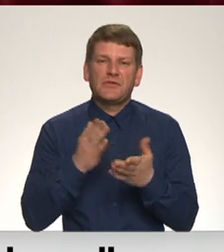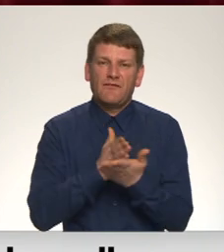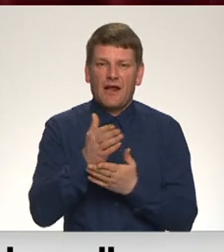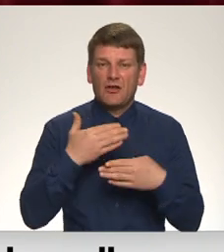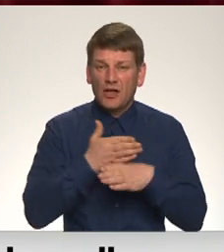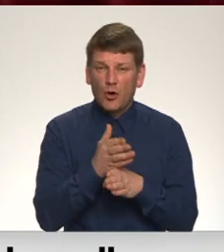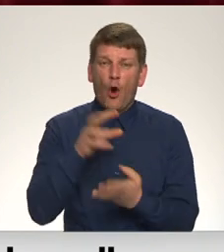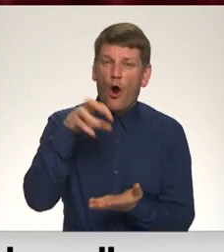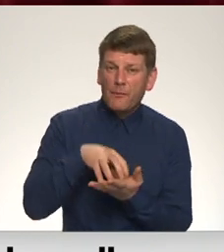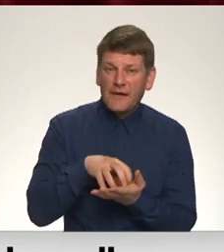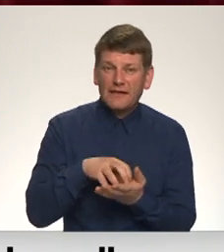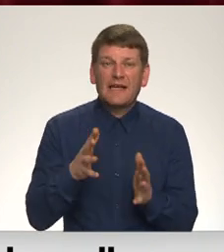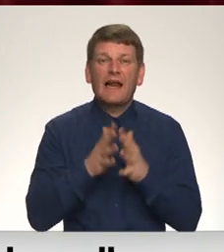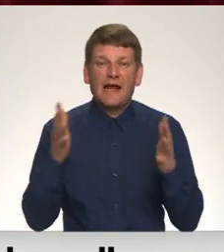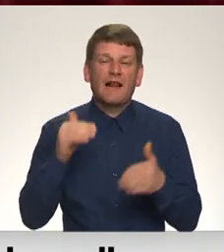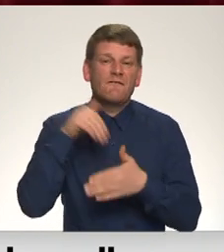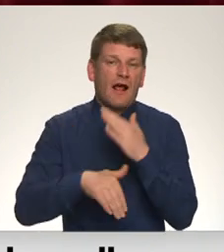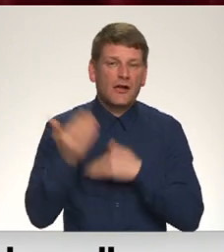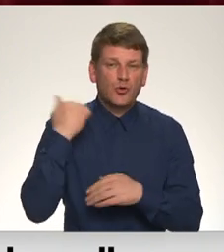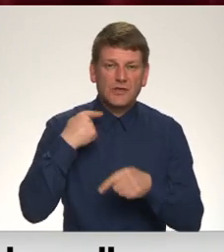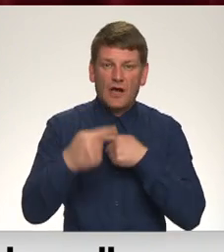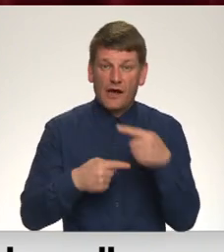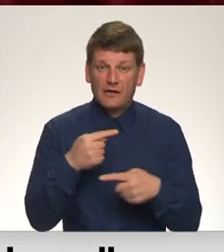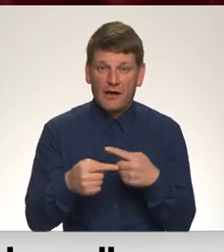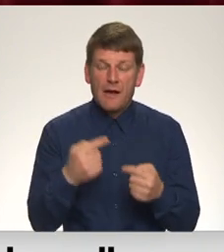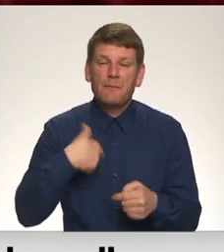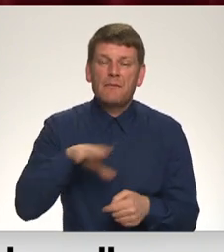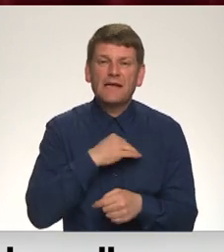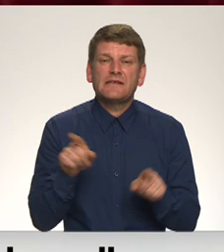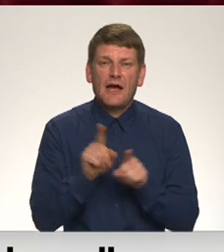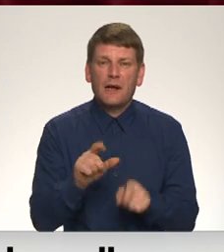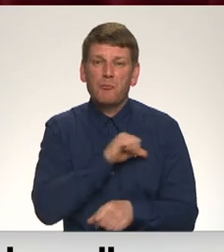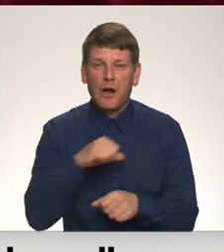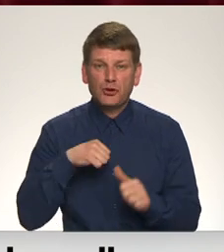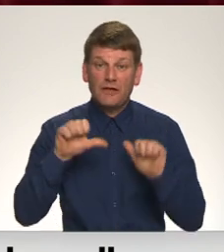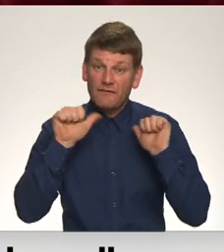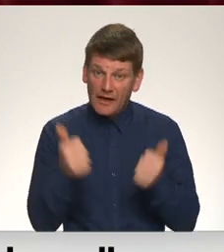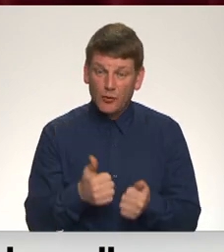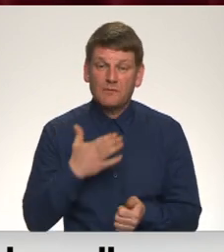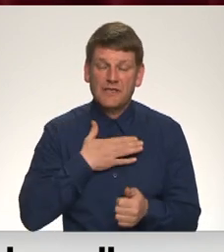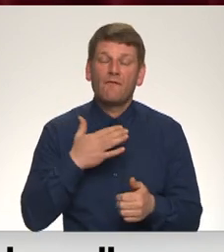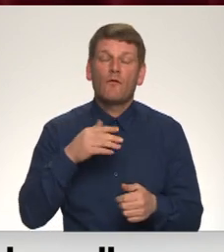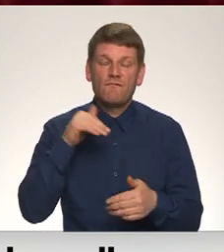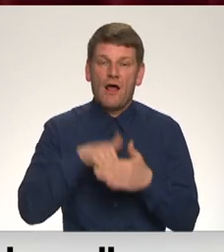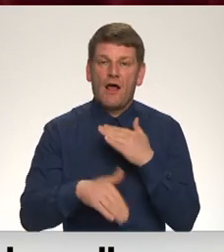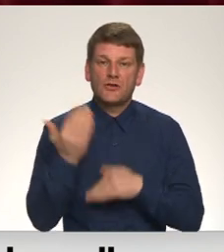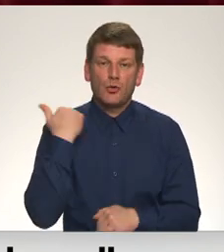Objekti lielās vēstures gaitā. Mēs arī paši veidojām savu vēsturi.